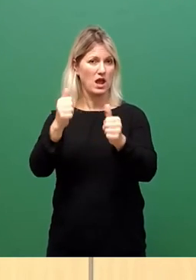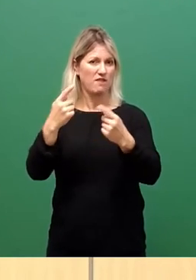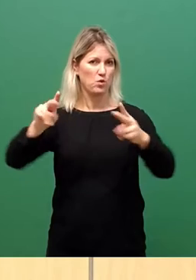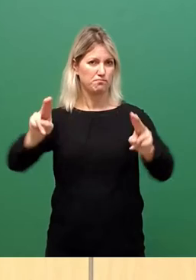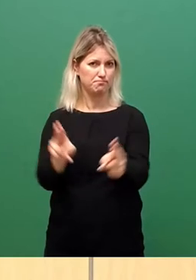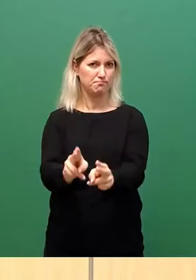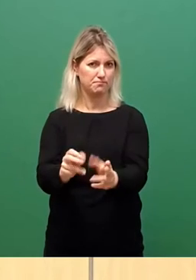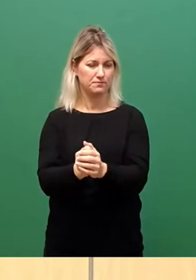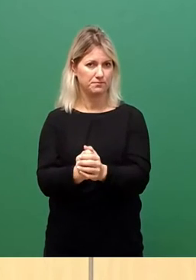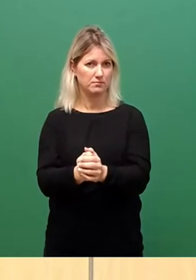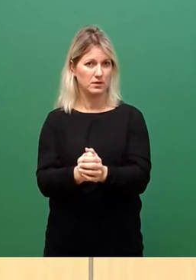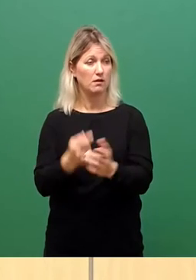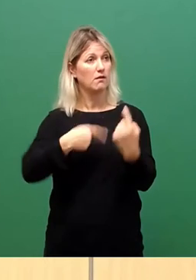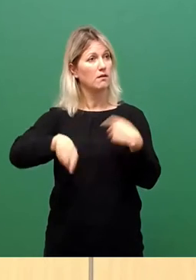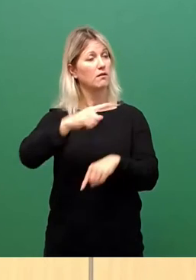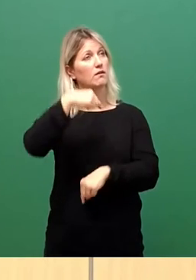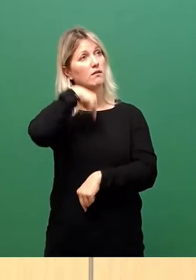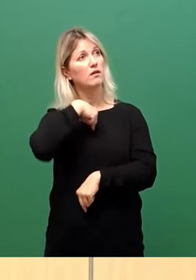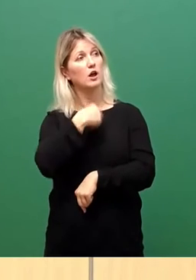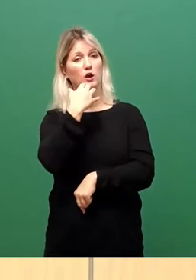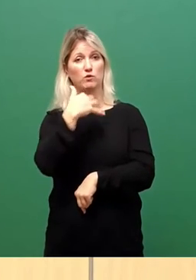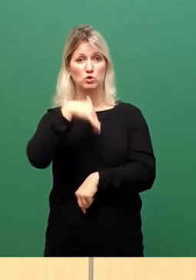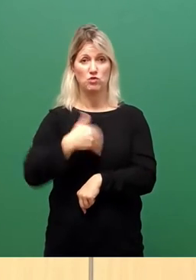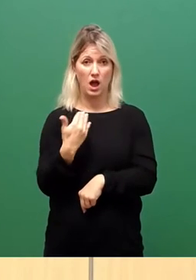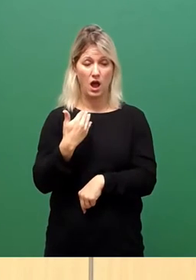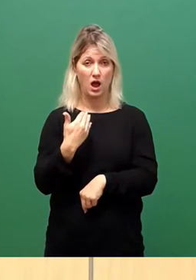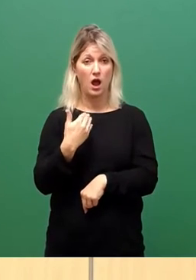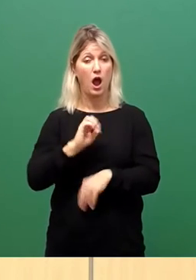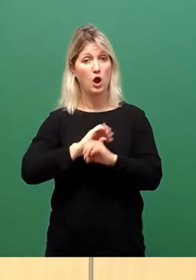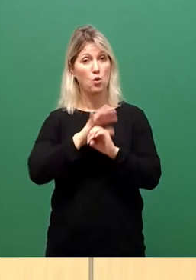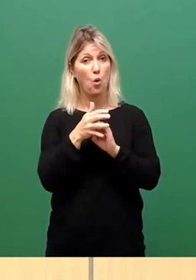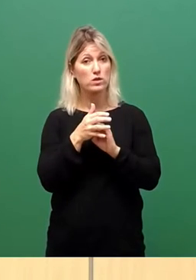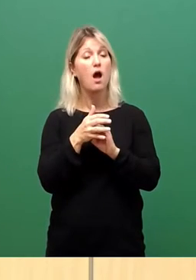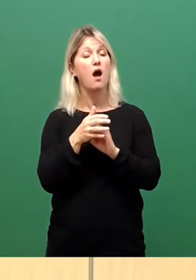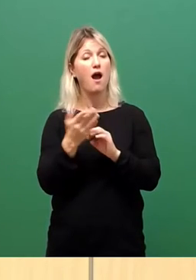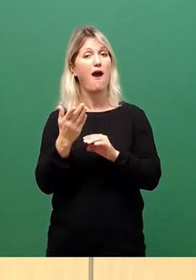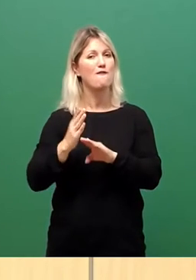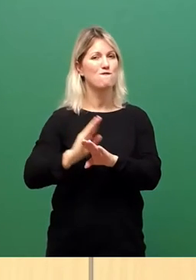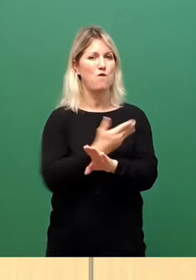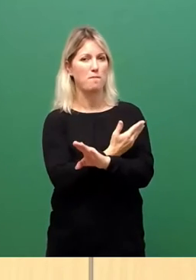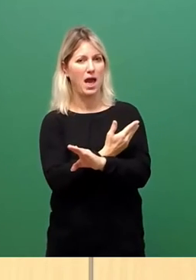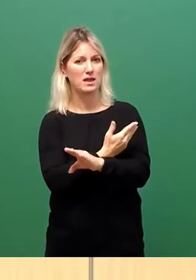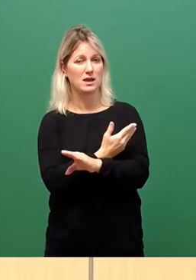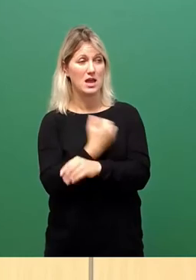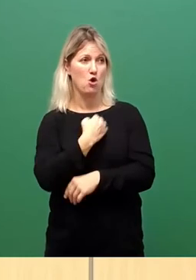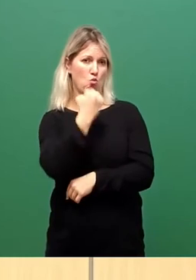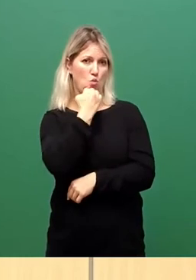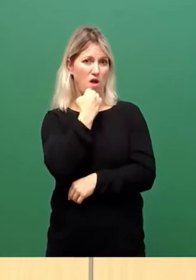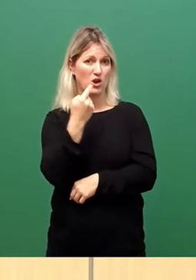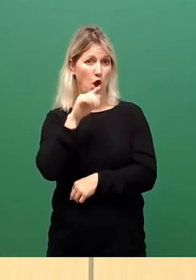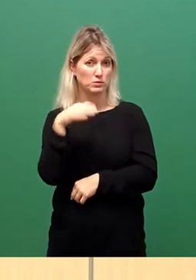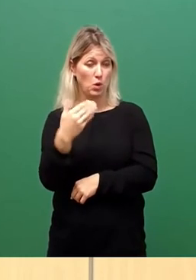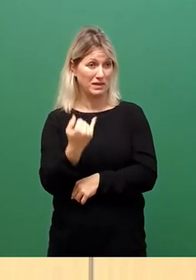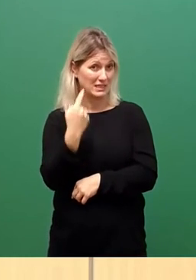fromme Wunsch, dass irgendwann nach Corona sein wird, wird sich wohl, wie es leider aussieht, momentan nicht